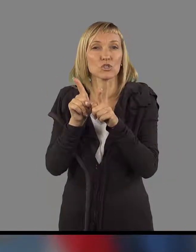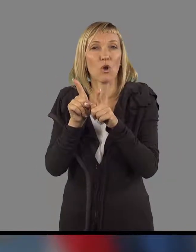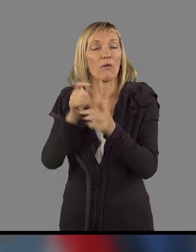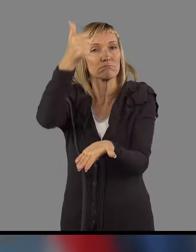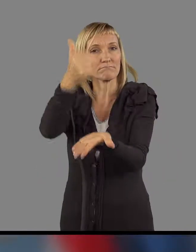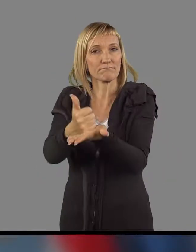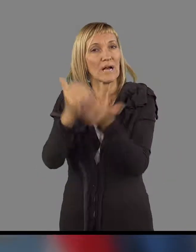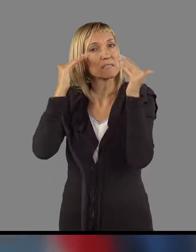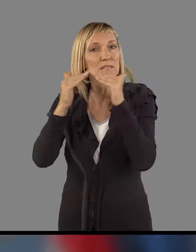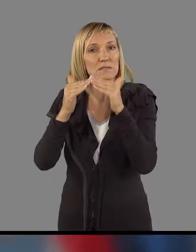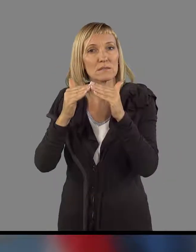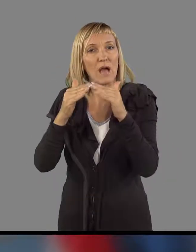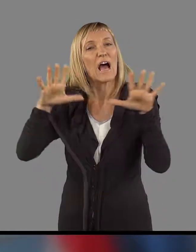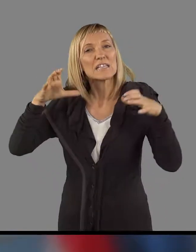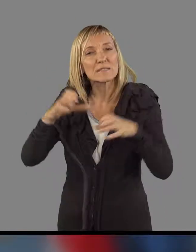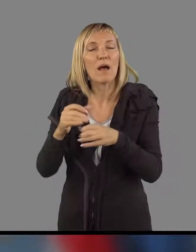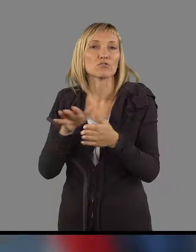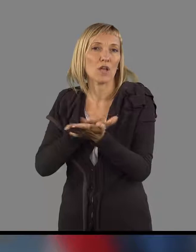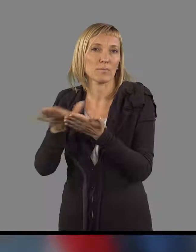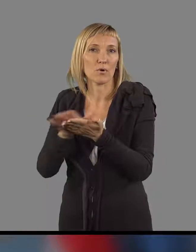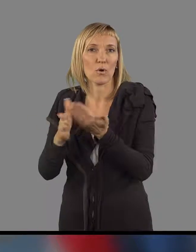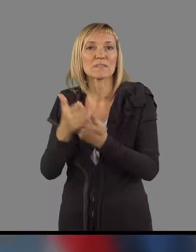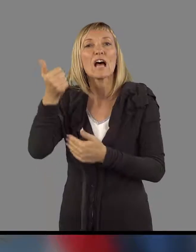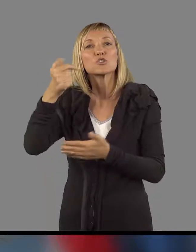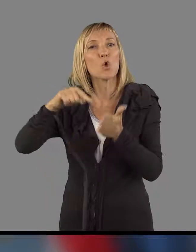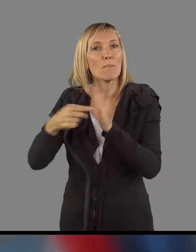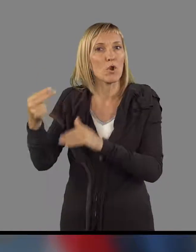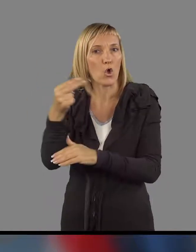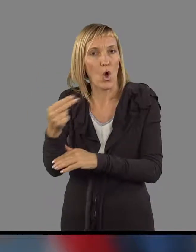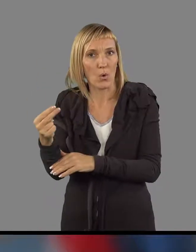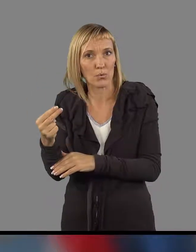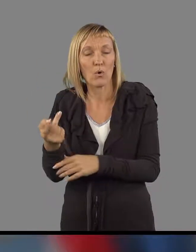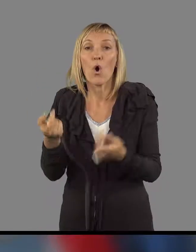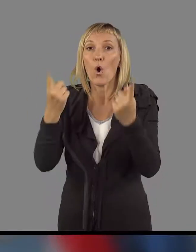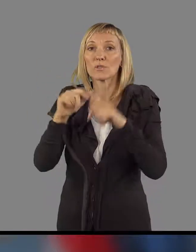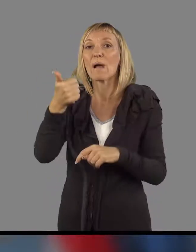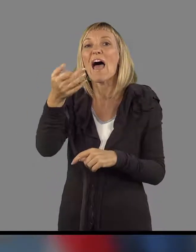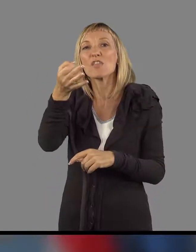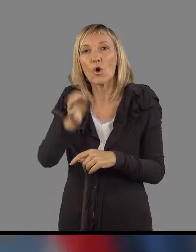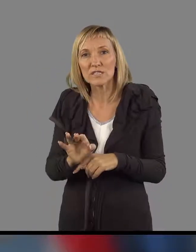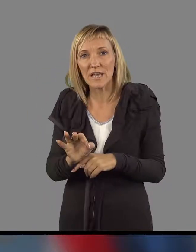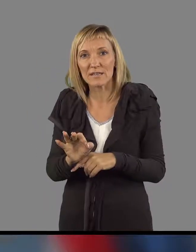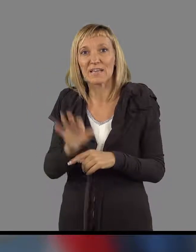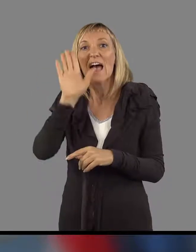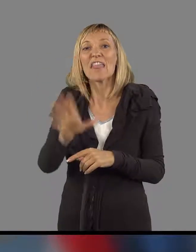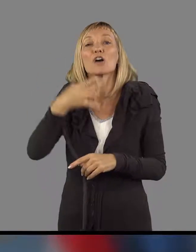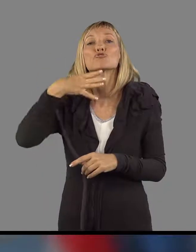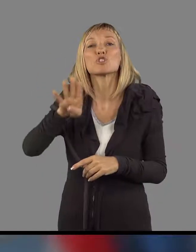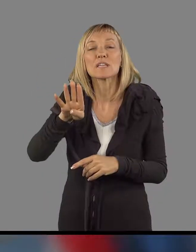ravno tako so glasno, da znižamo porabo za 100 milijonov evrov oziroma eno stotek na 14.